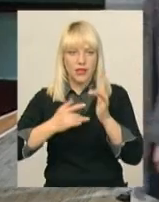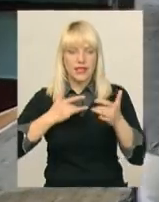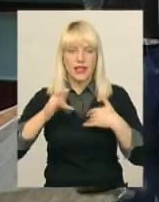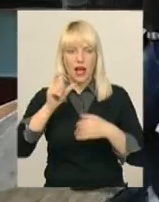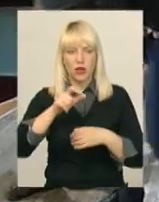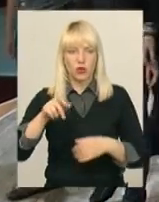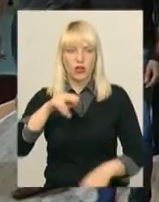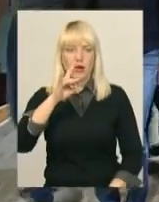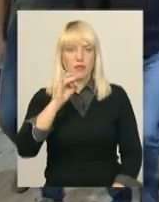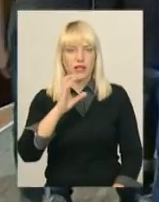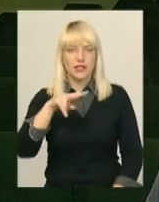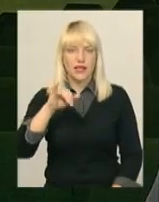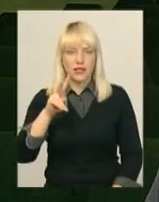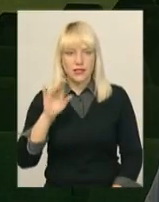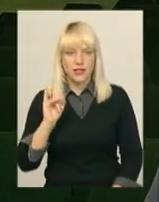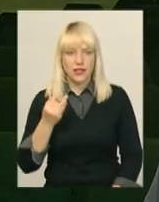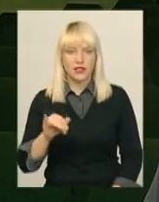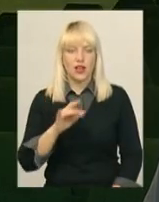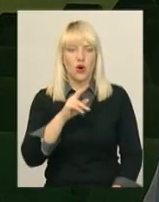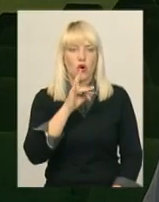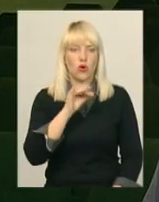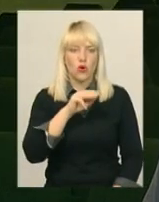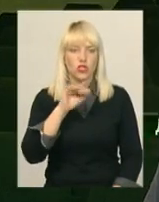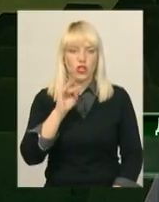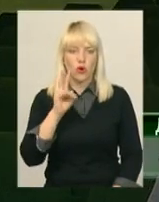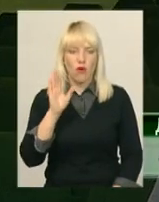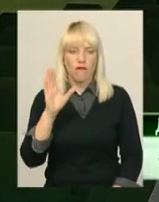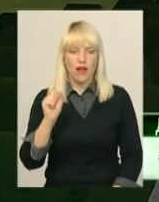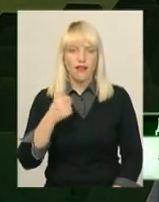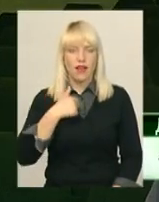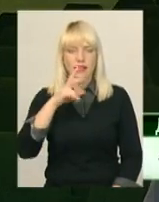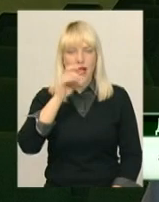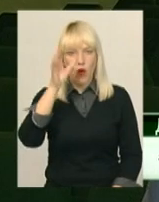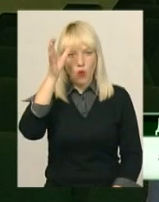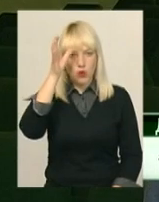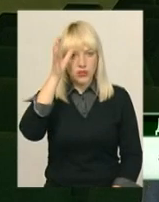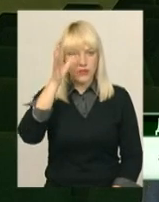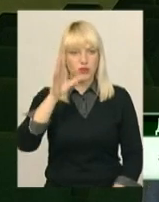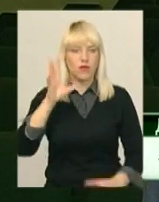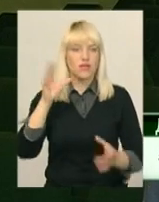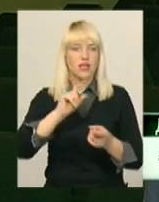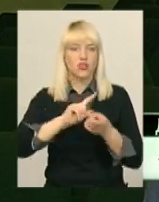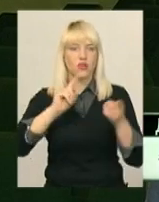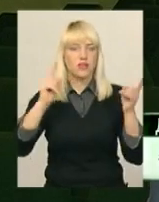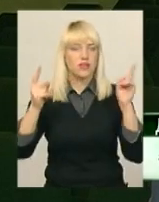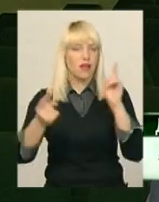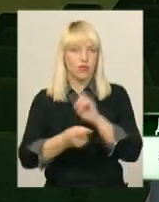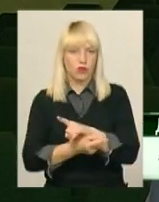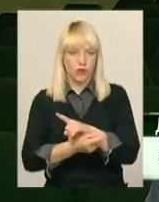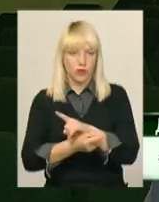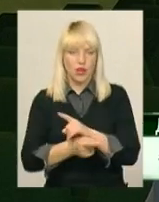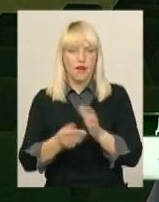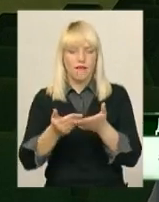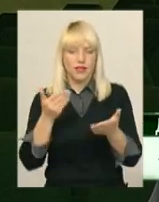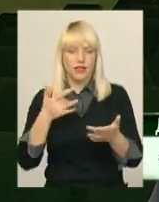Рижикова та Руслан Юшкевич. Я за освітою навпаки все, що відрізняється від актерського і гуманітарного